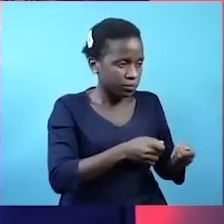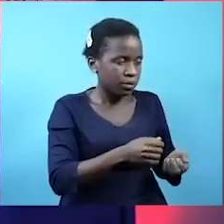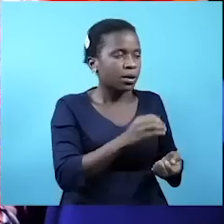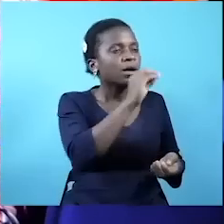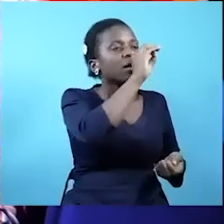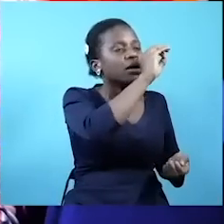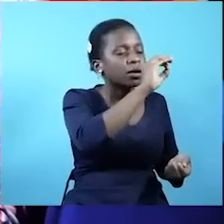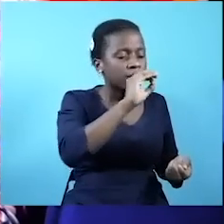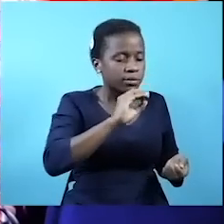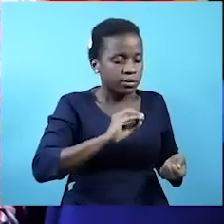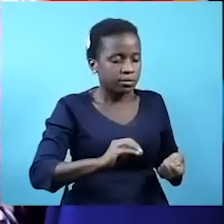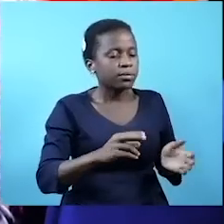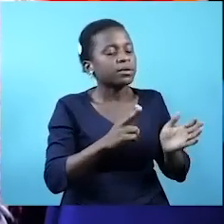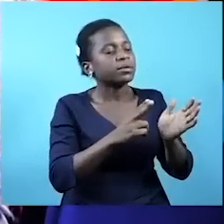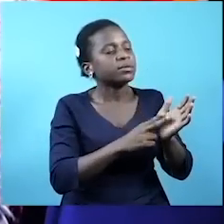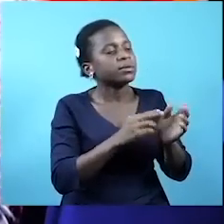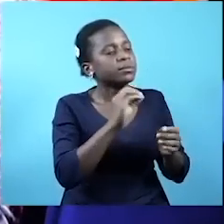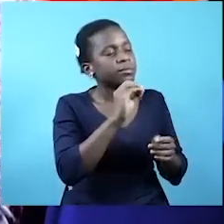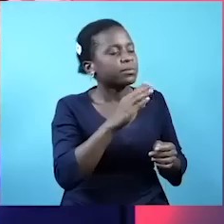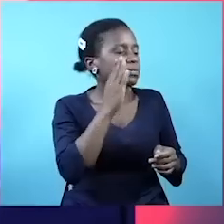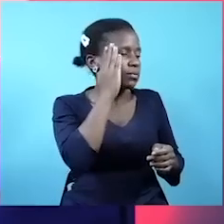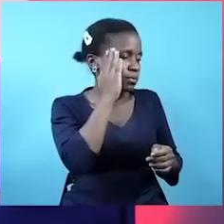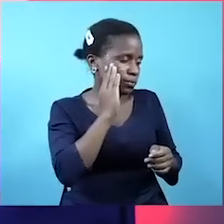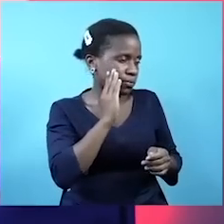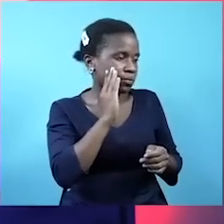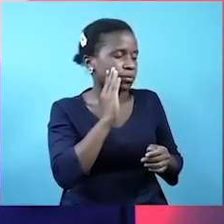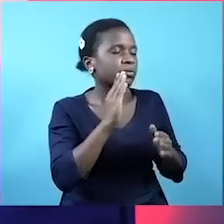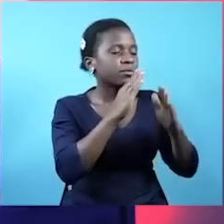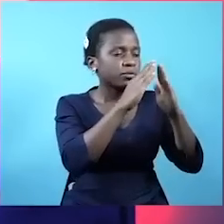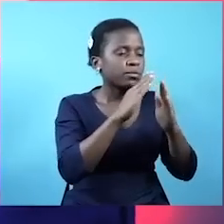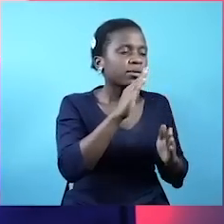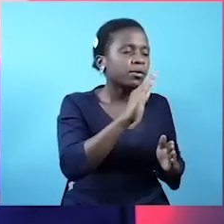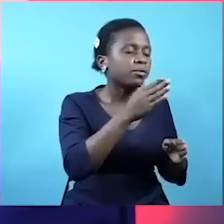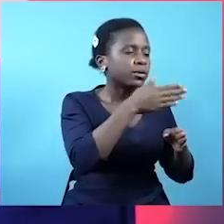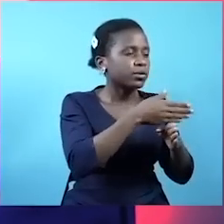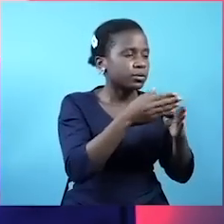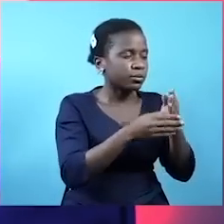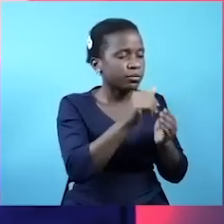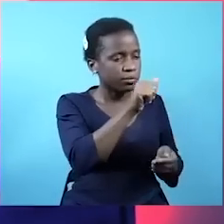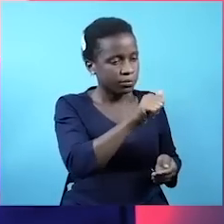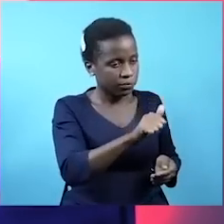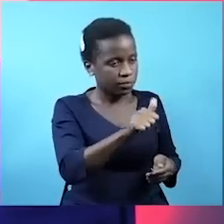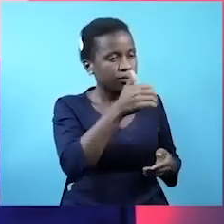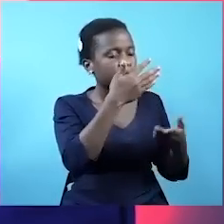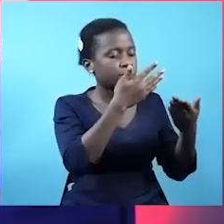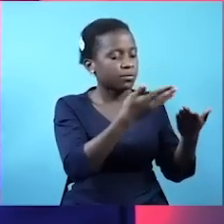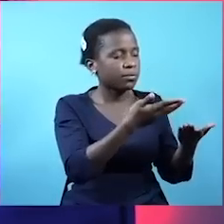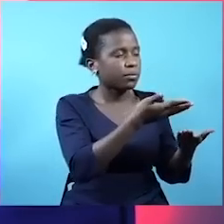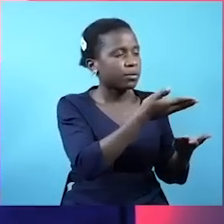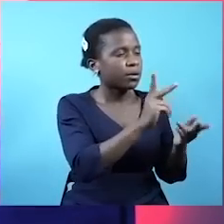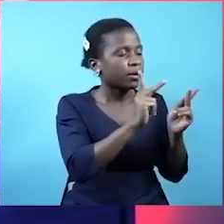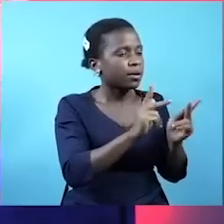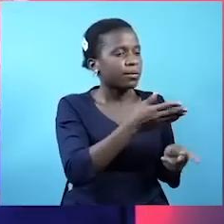Tunazungunza asilimia stini sabini ya vidyana wa Tanzania. Wangeishi kwenye majumba yao. Bomba kabisa. Kama